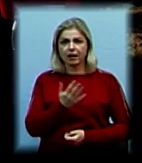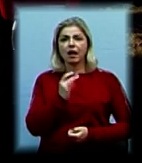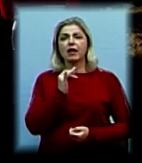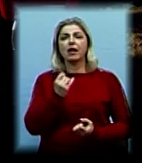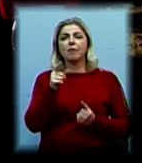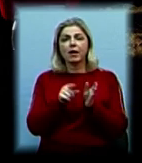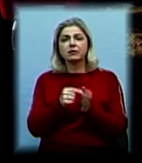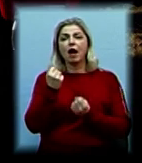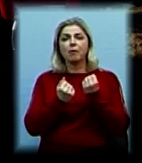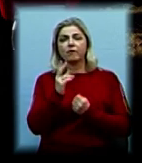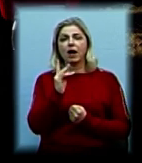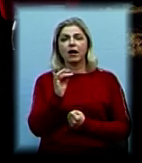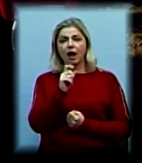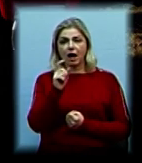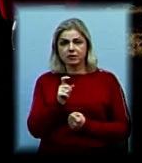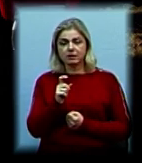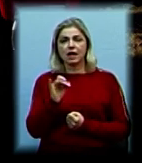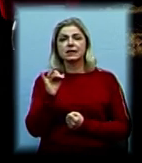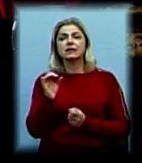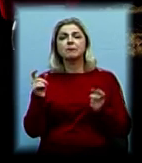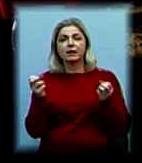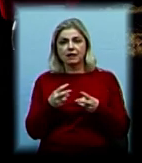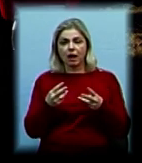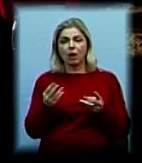автомобілем, якраз з шнекаротерною установкою,